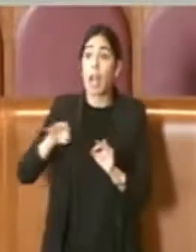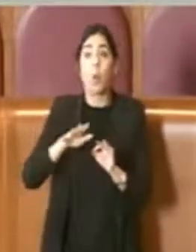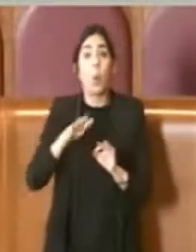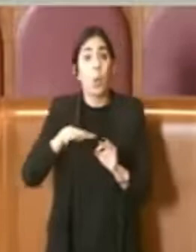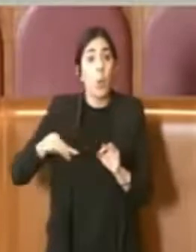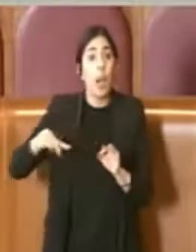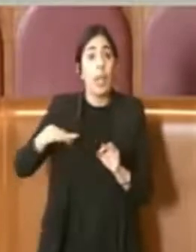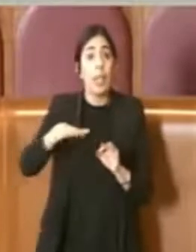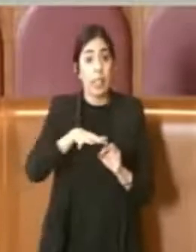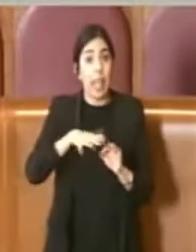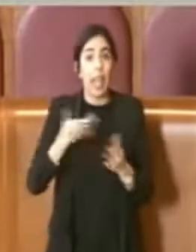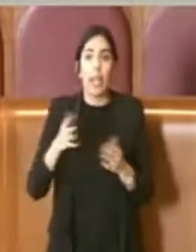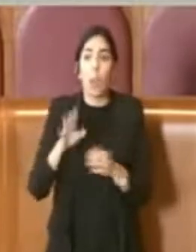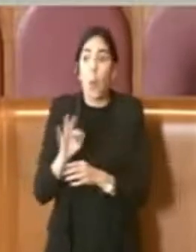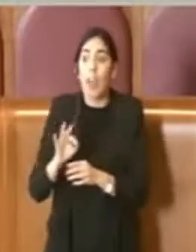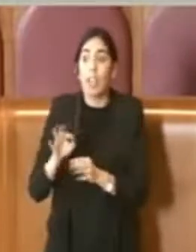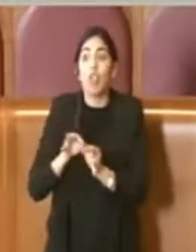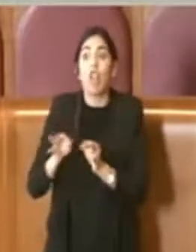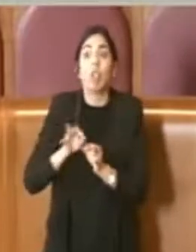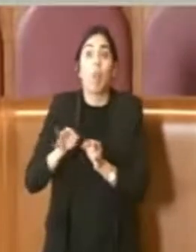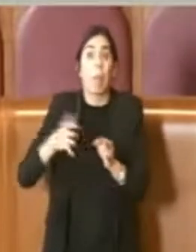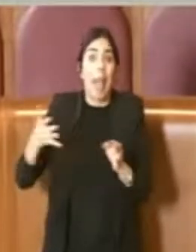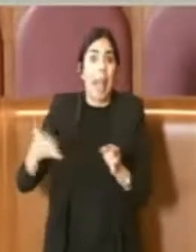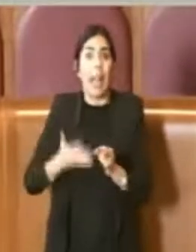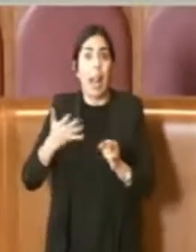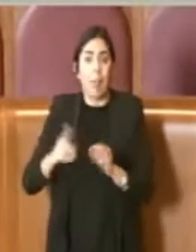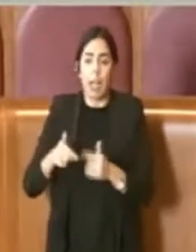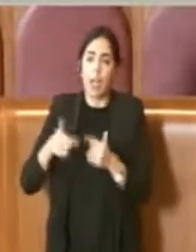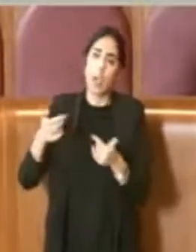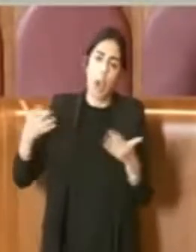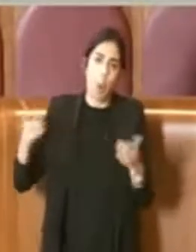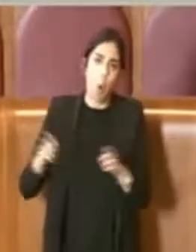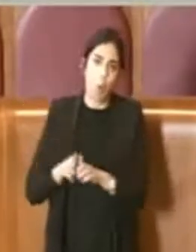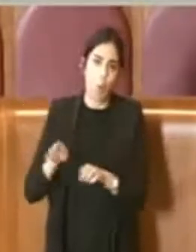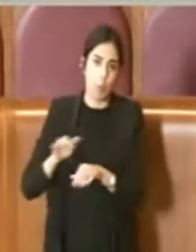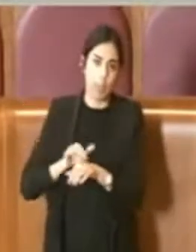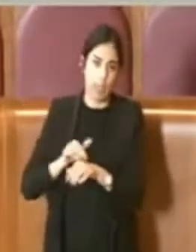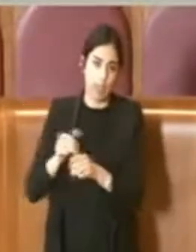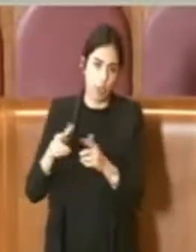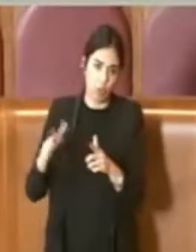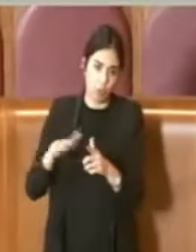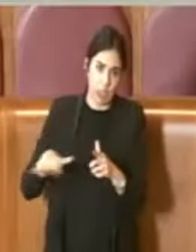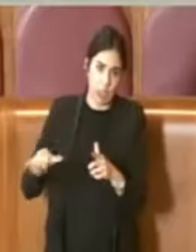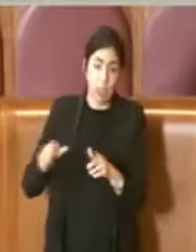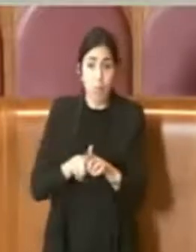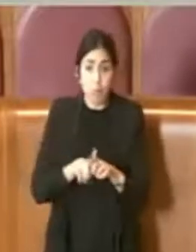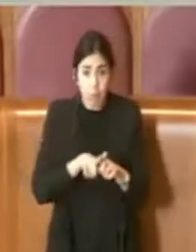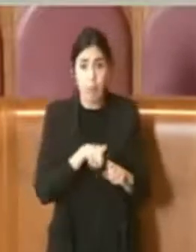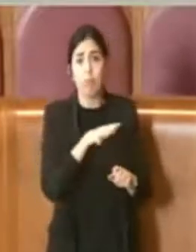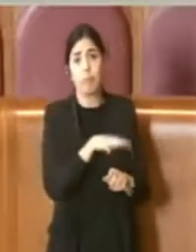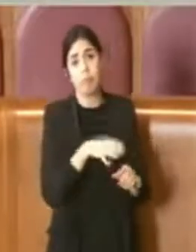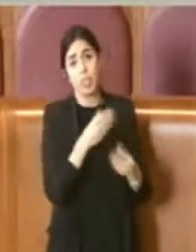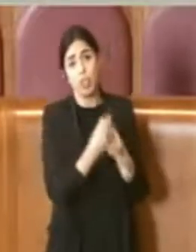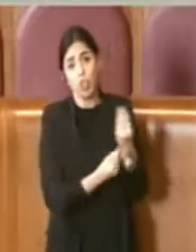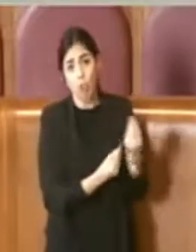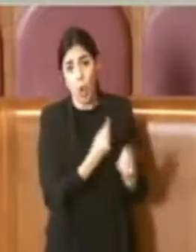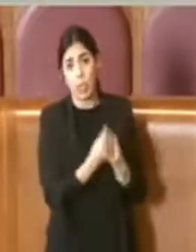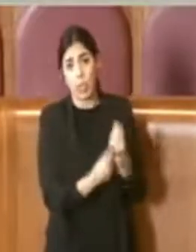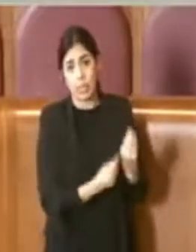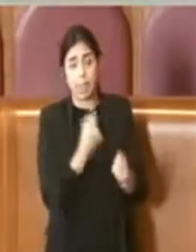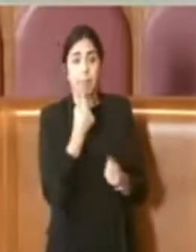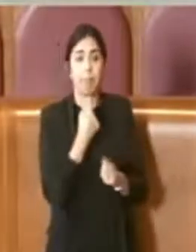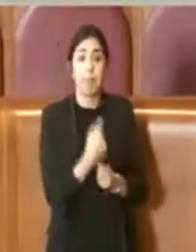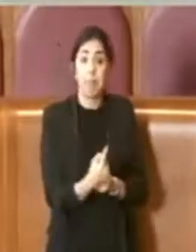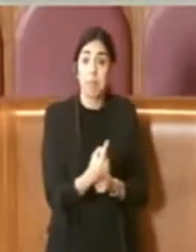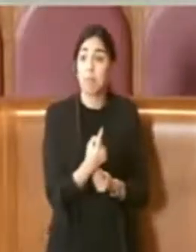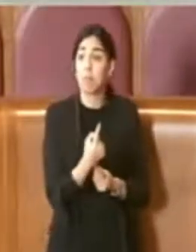con quattrocento metri diamo un servizio importante alla città. Stessa cosa con le aree ludiche, che avevano detto che per